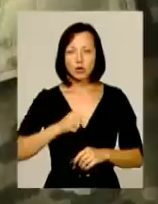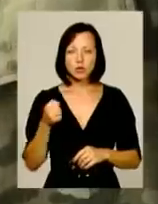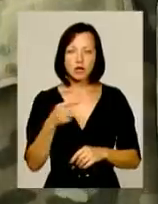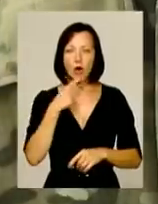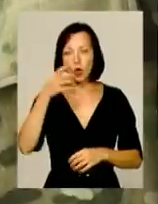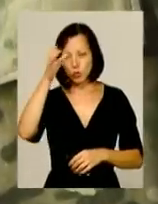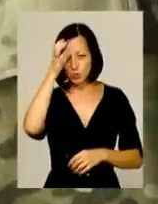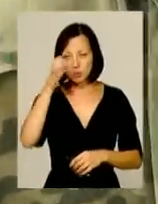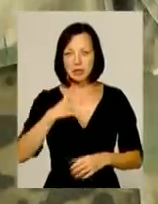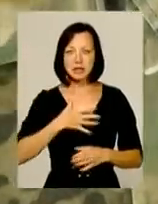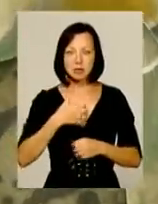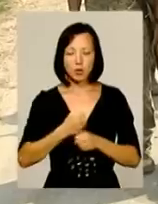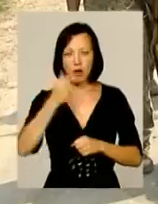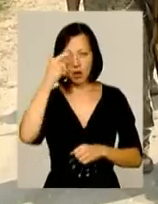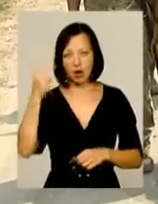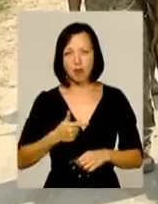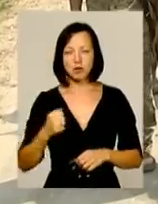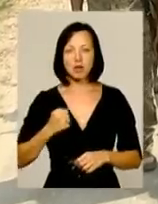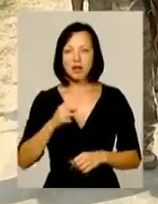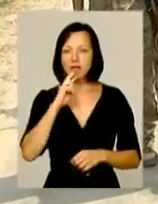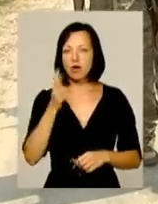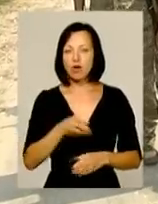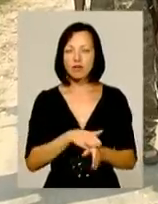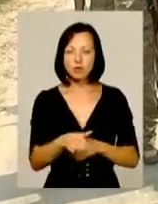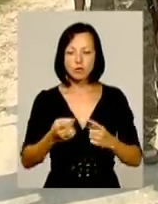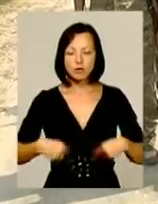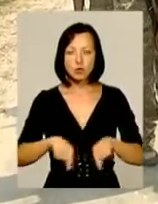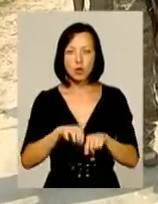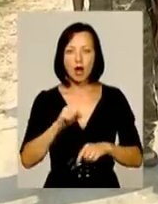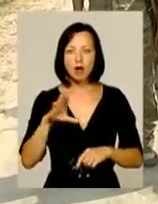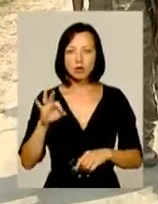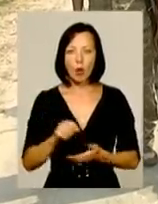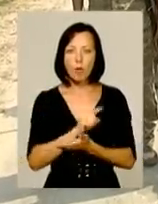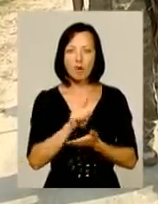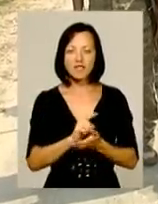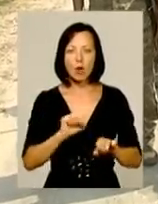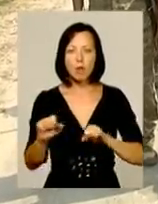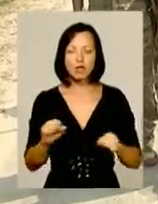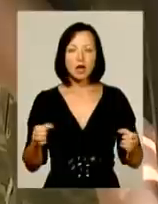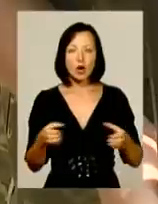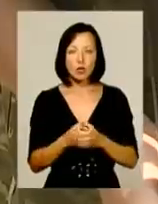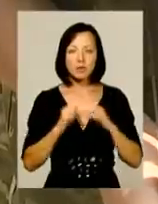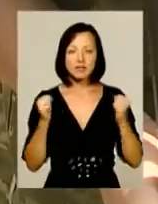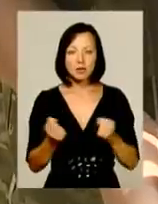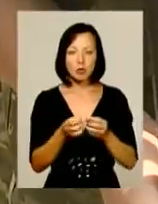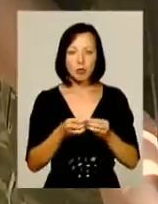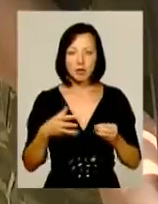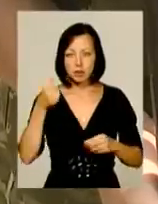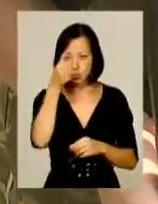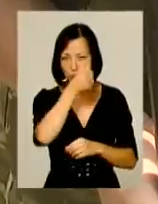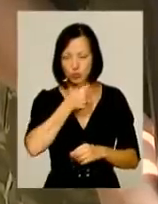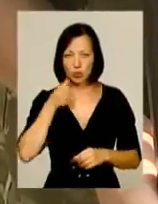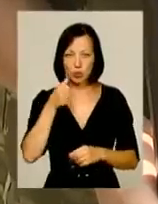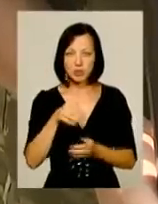дисциплінований та грамотний боєць. Майже два роки виконував у зоні АТО обов'язки командира групи. Взимку 2015-го року